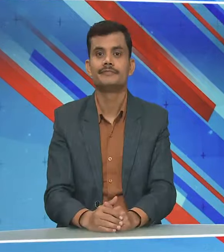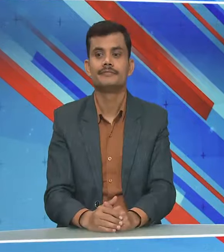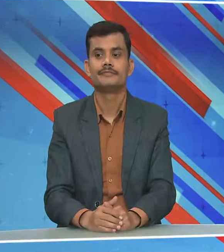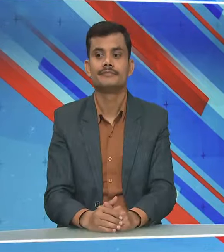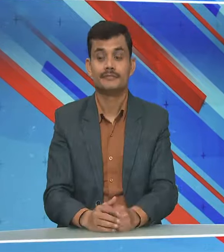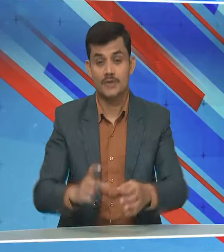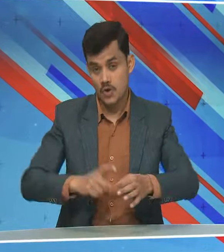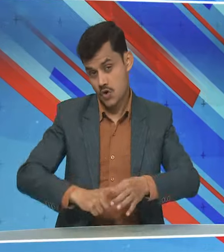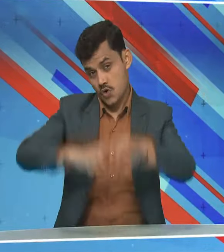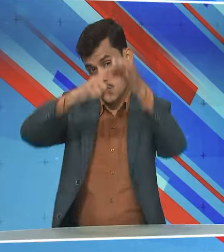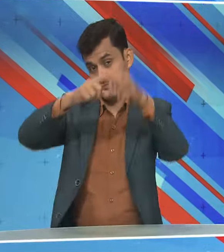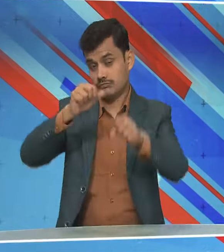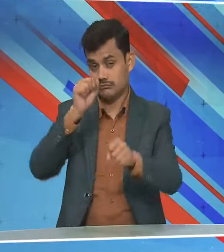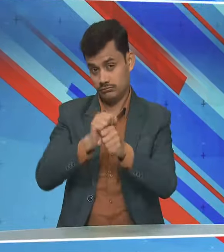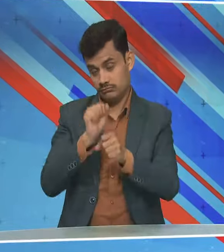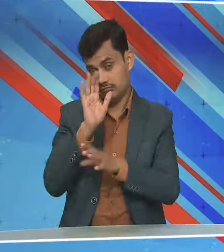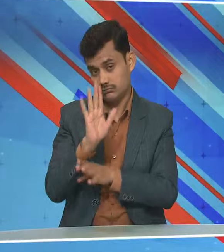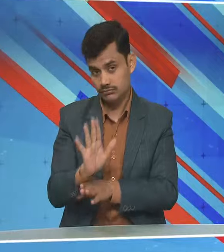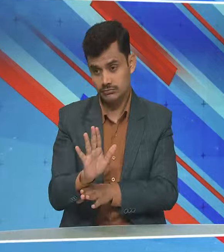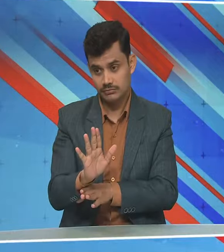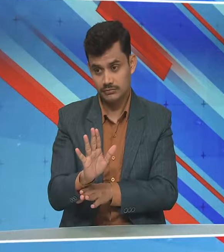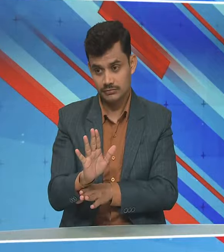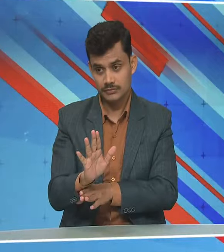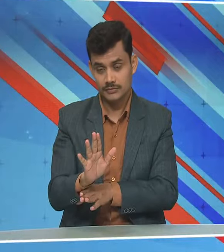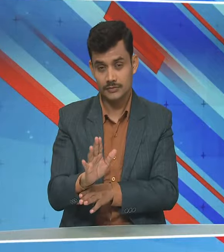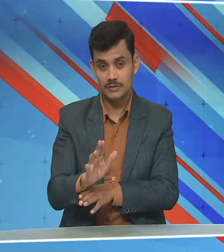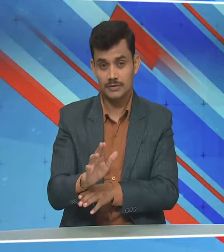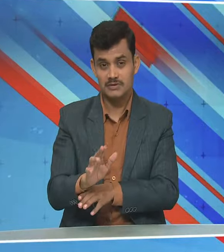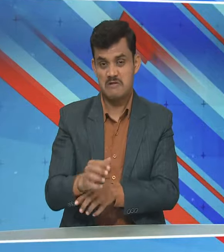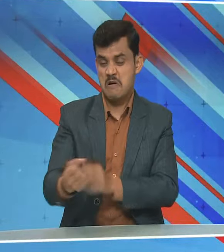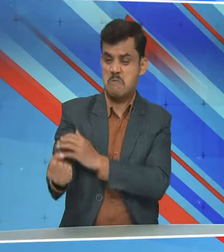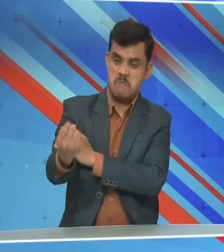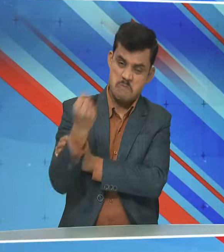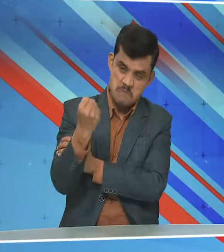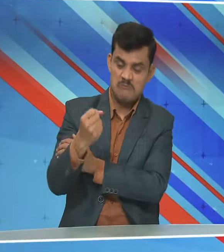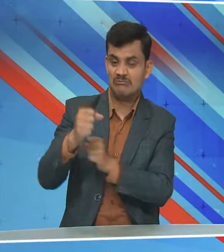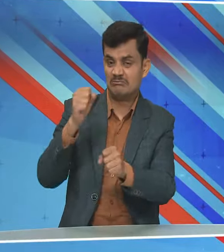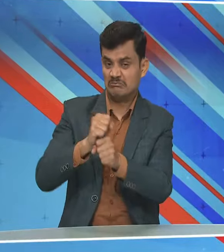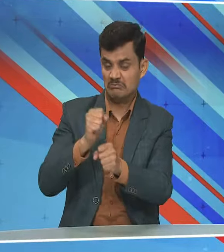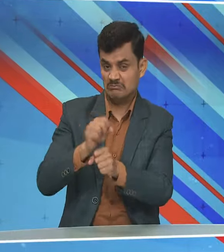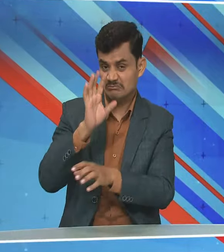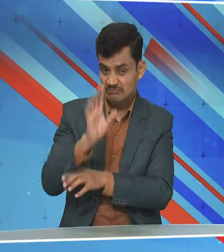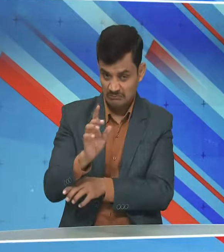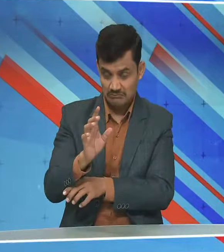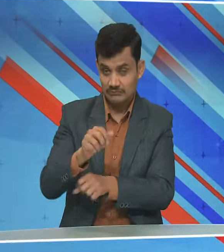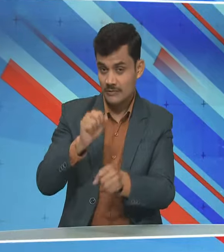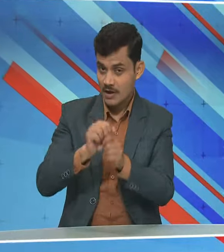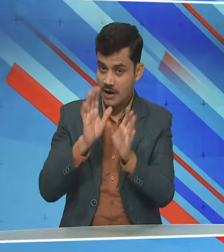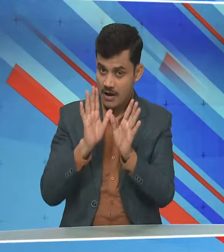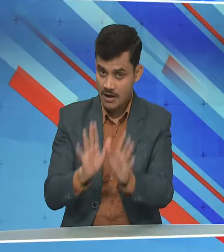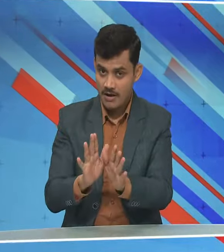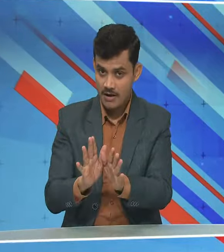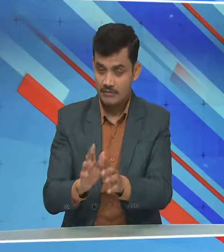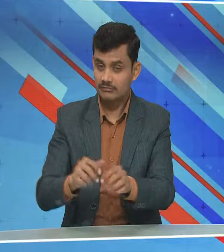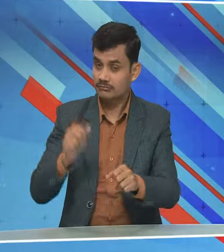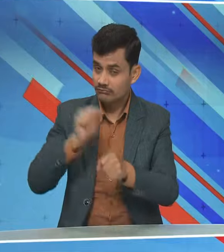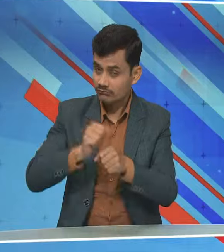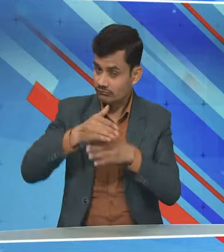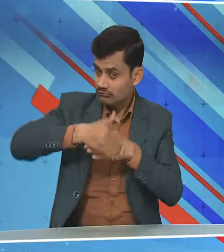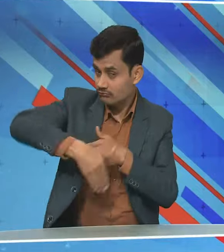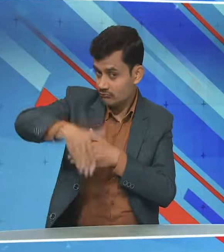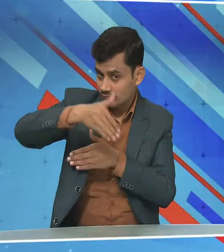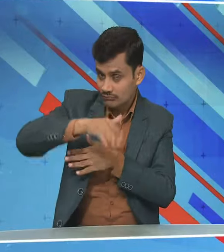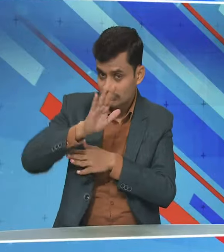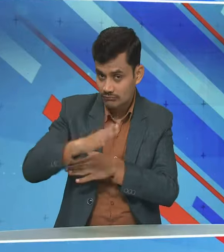गुर्मत्ता के आधार पे अधिक्तम मजबूती के साथ जो होना चाहिए वो किया जा रहा है